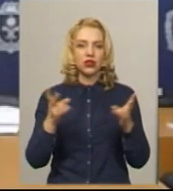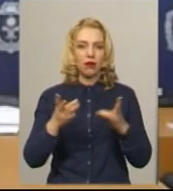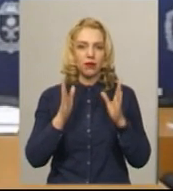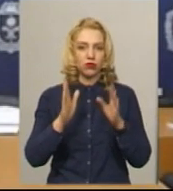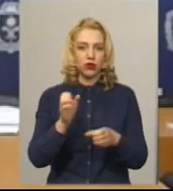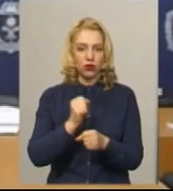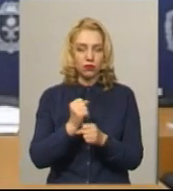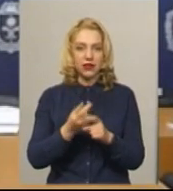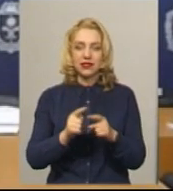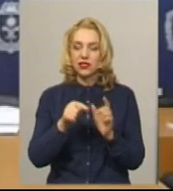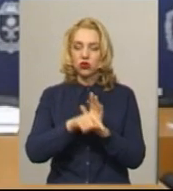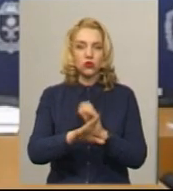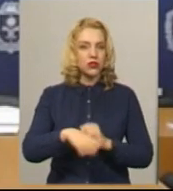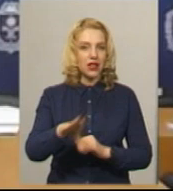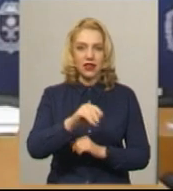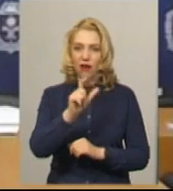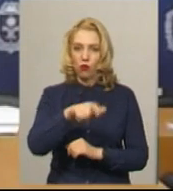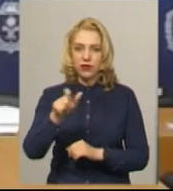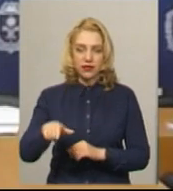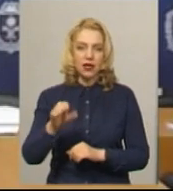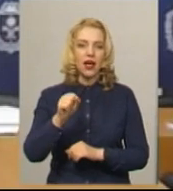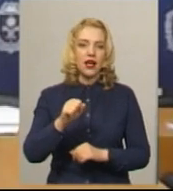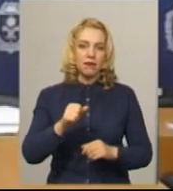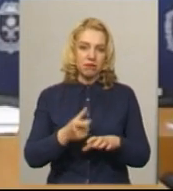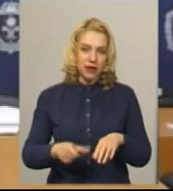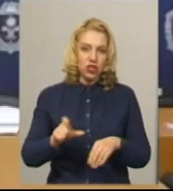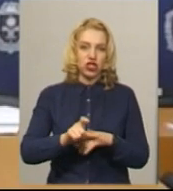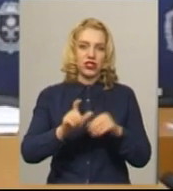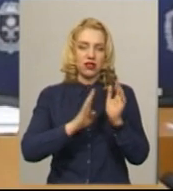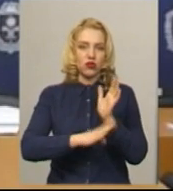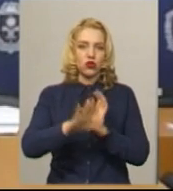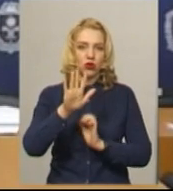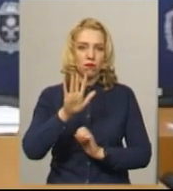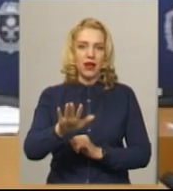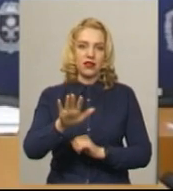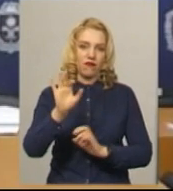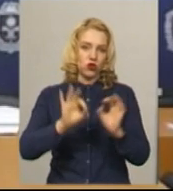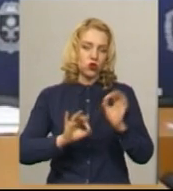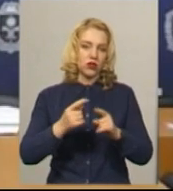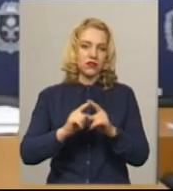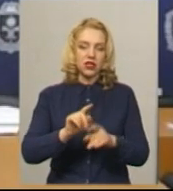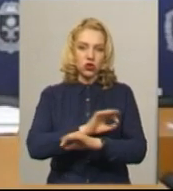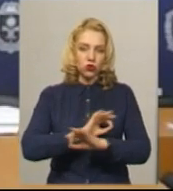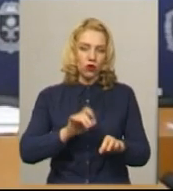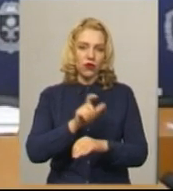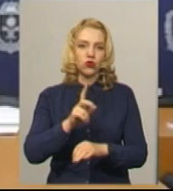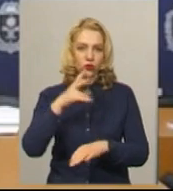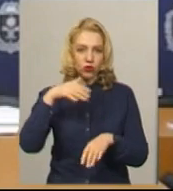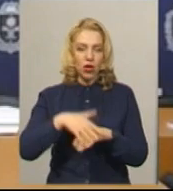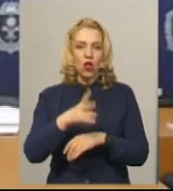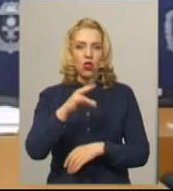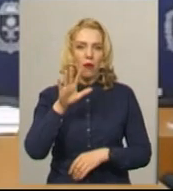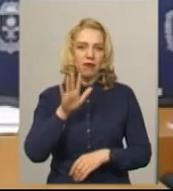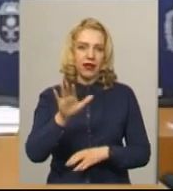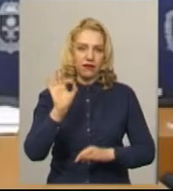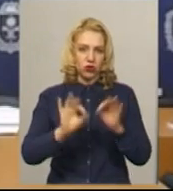Це стосується не всіх, звичайно, більшість, 95% – це чудові люди, які зразу все зрозуміли, але 5%